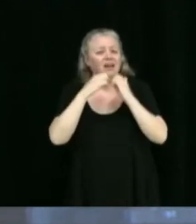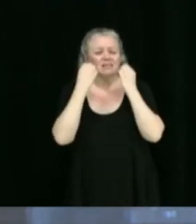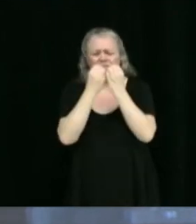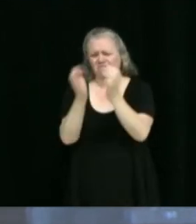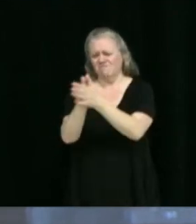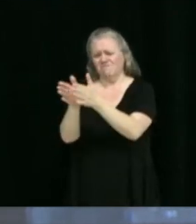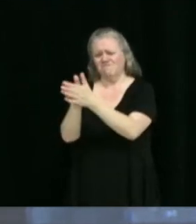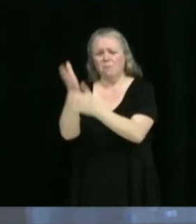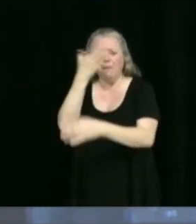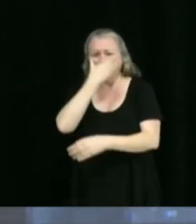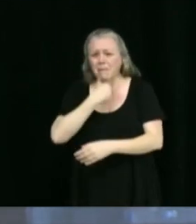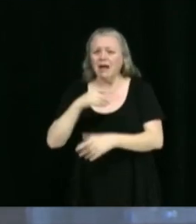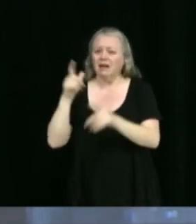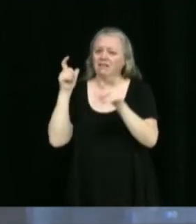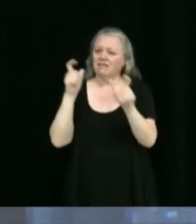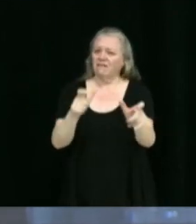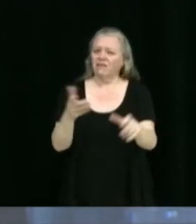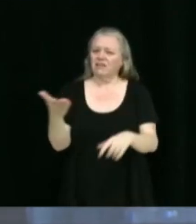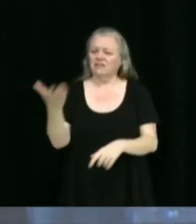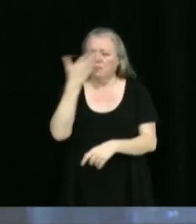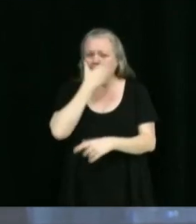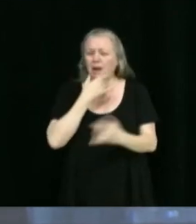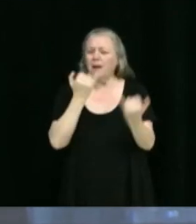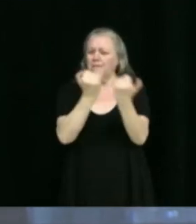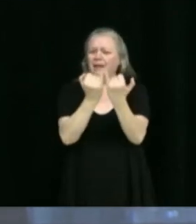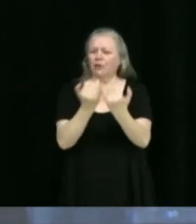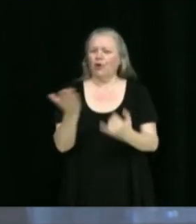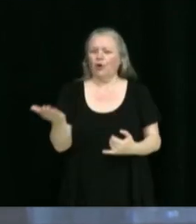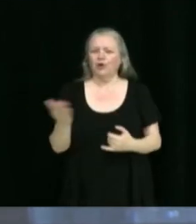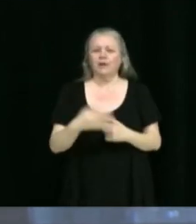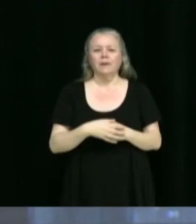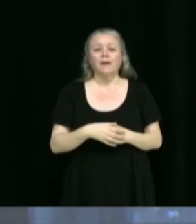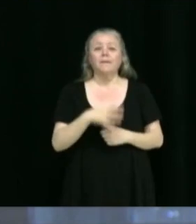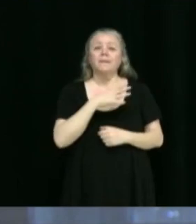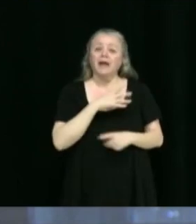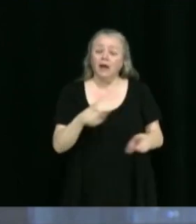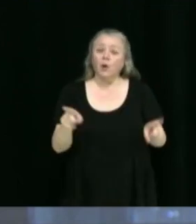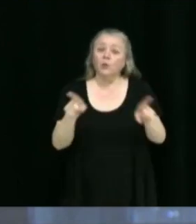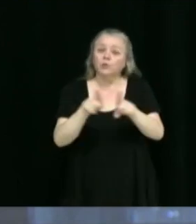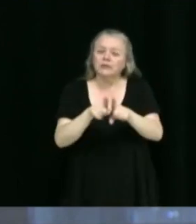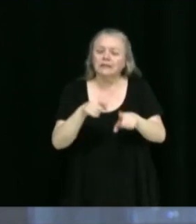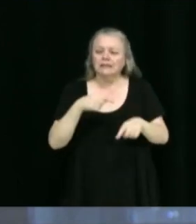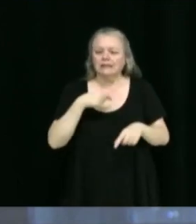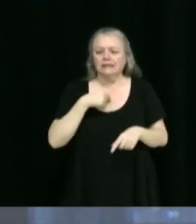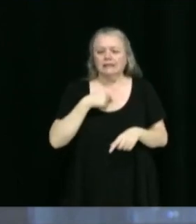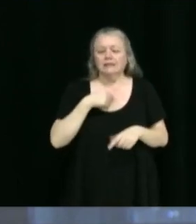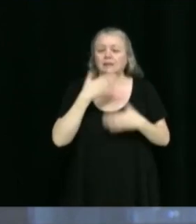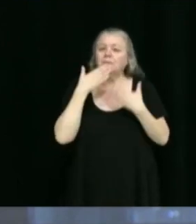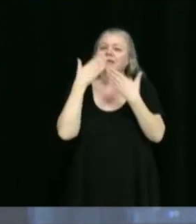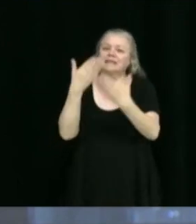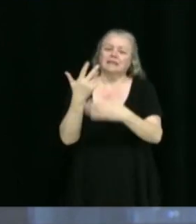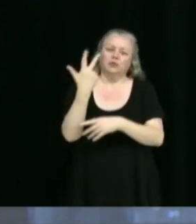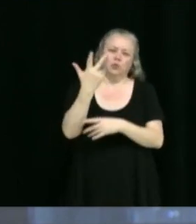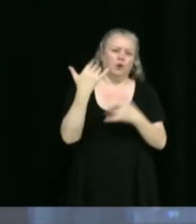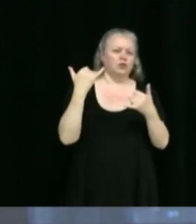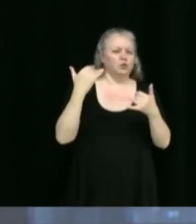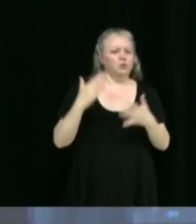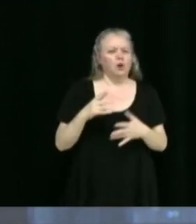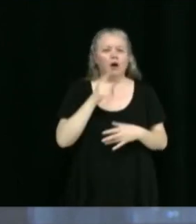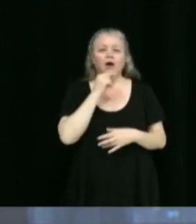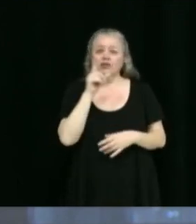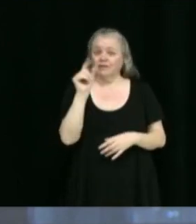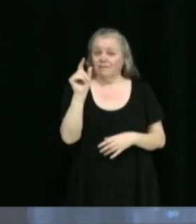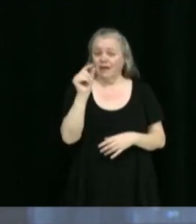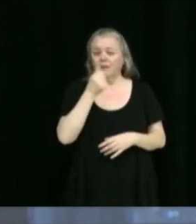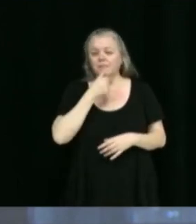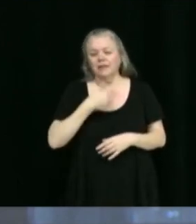défense. Ça fait une belle bataille. Mais là-dessus, je me permets de féliciter ou de remercier trois joueurs de 20 ans qui vont